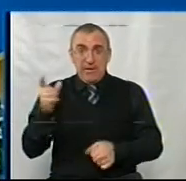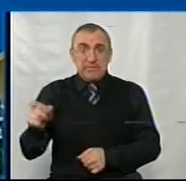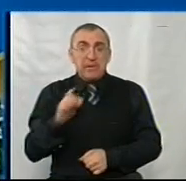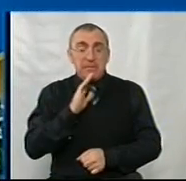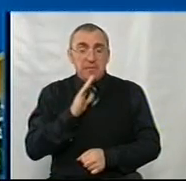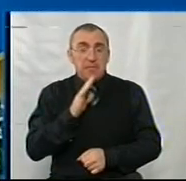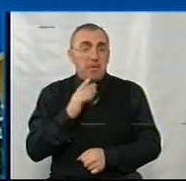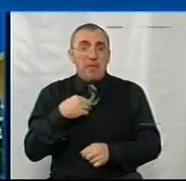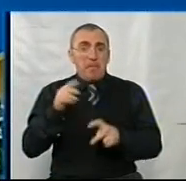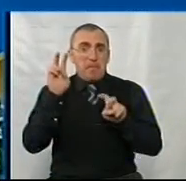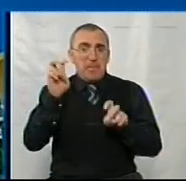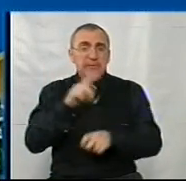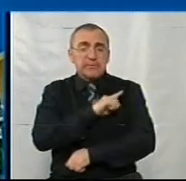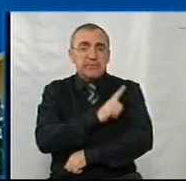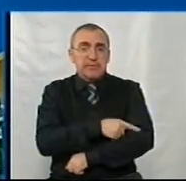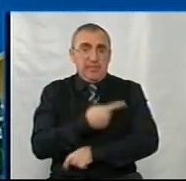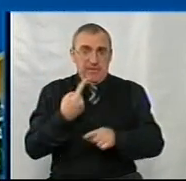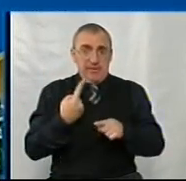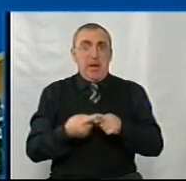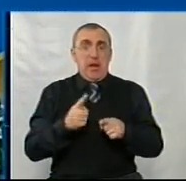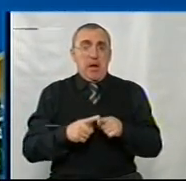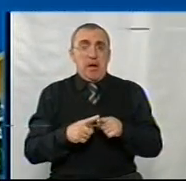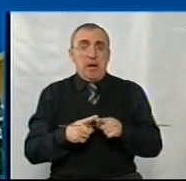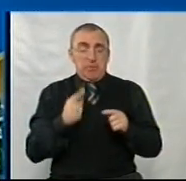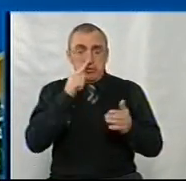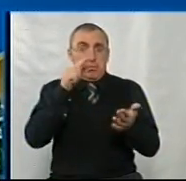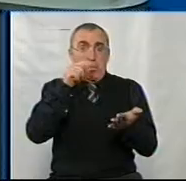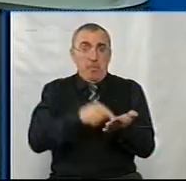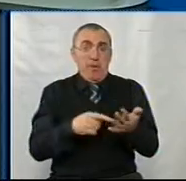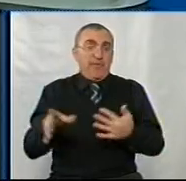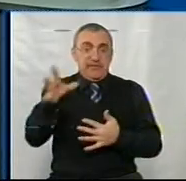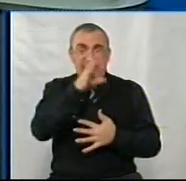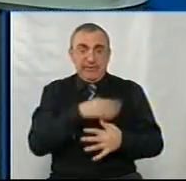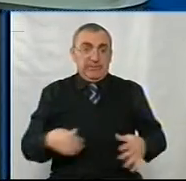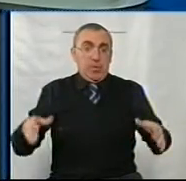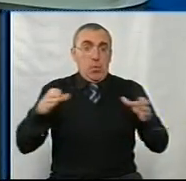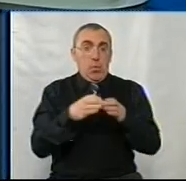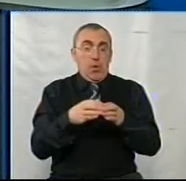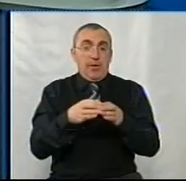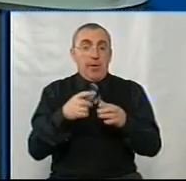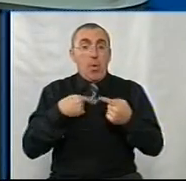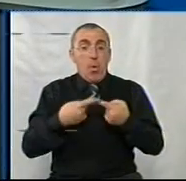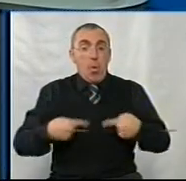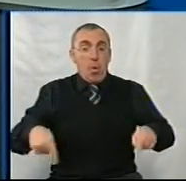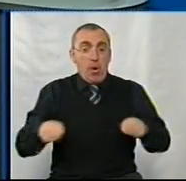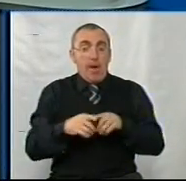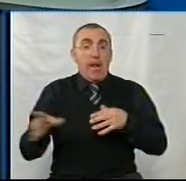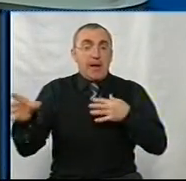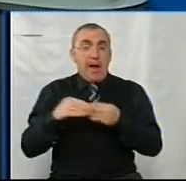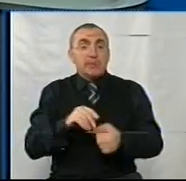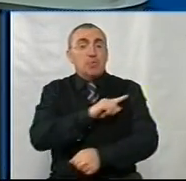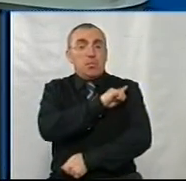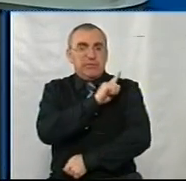прізвище сила, а просто так, ну все впало, що ми всі купаємо. І у нас організація разом ми сила